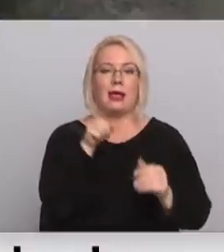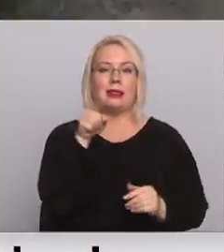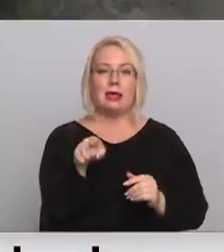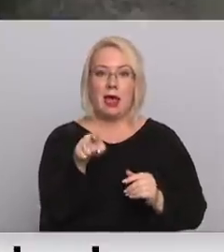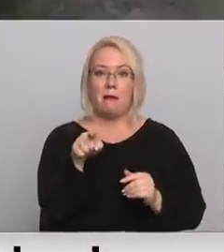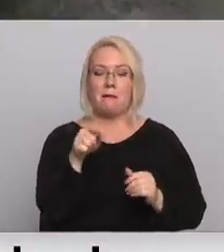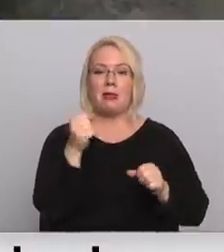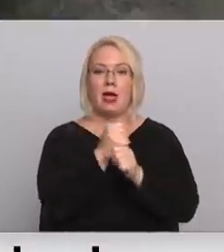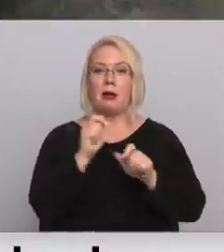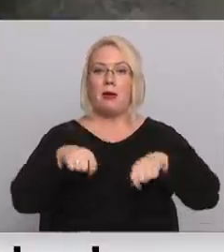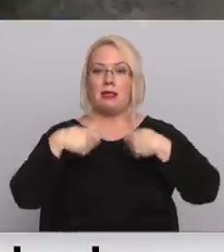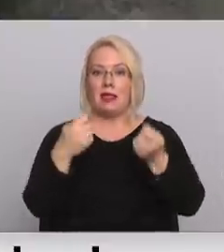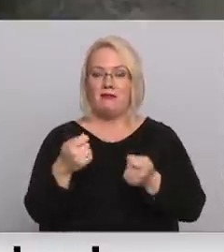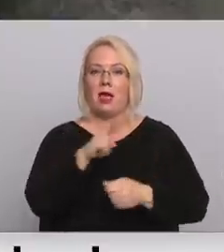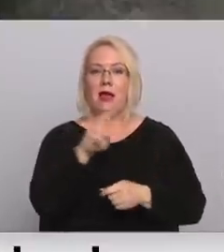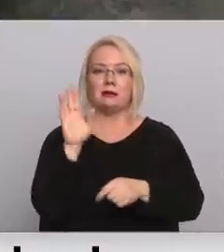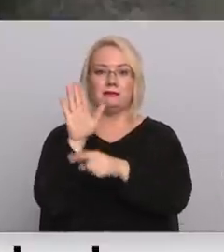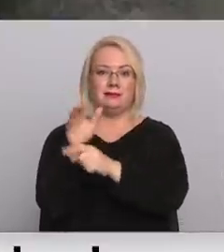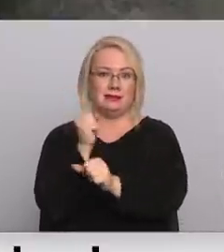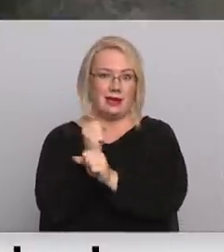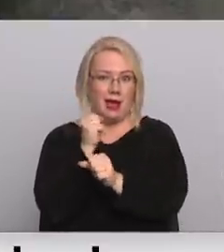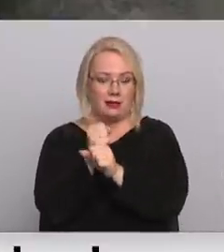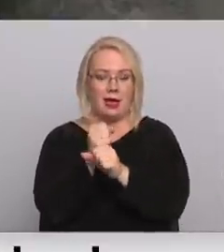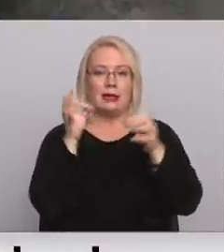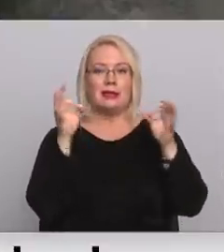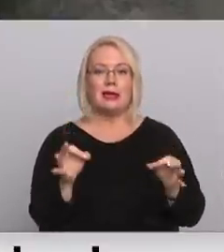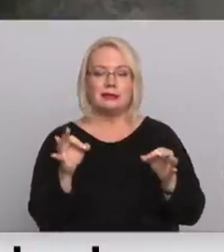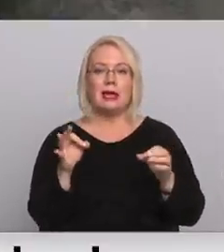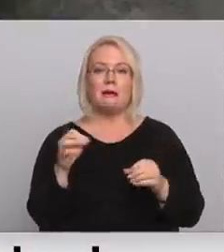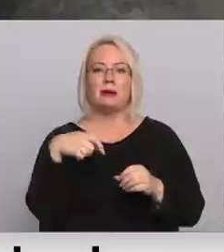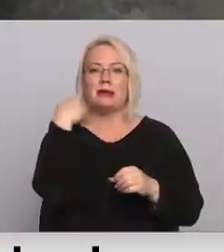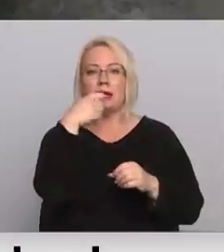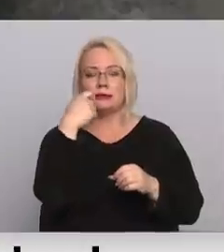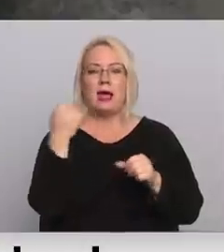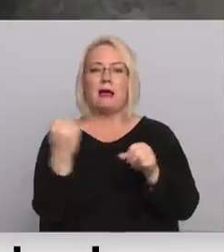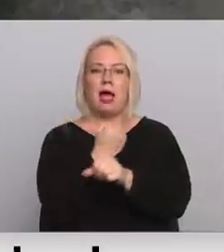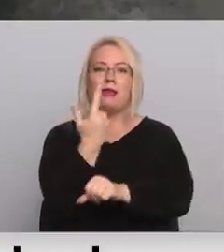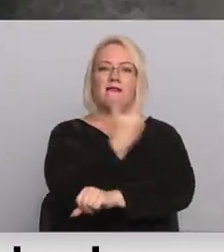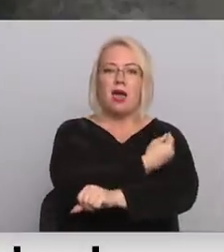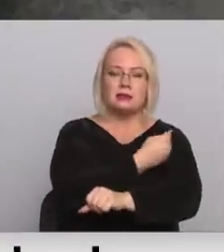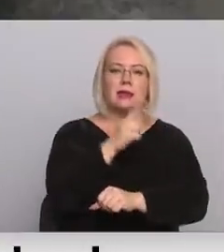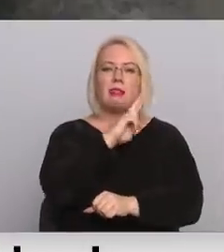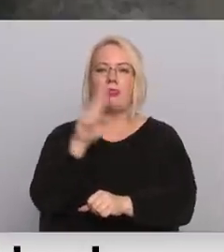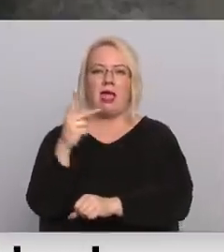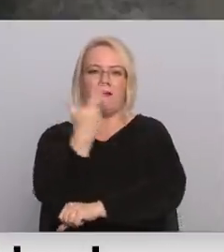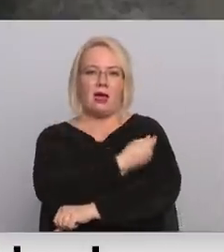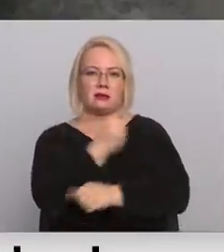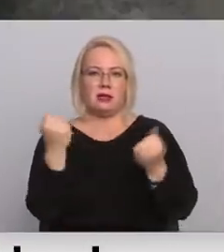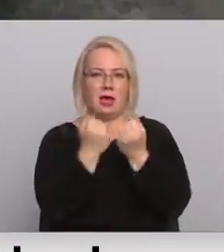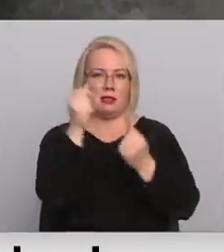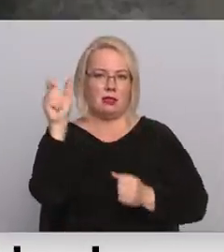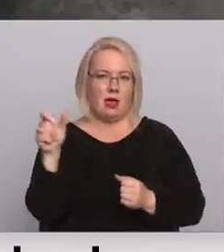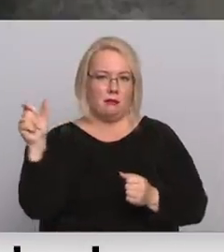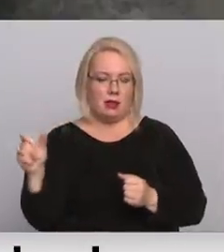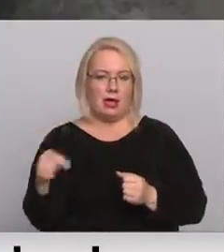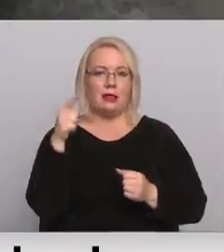devējiem, kas šādus cilvēkus nodarbina, ir tiesības tagad testēt gan vakcinētus, gan nevakcinētus darbiniekus. Šis arī ir